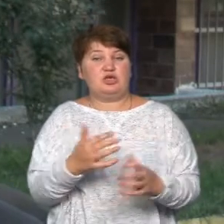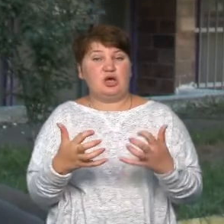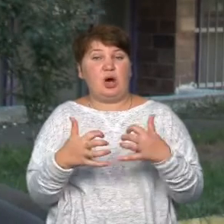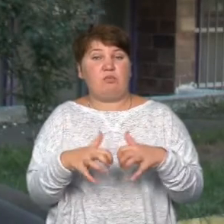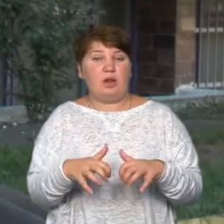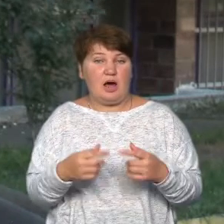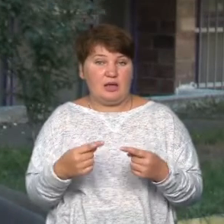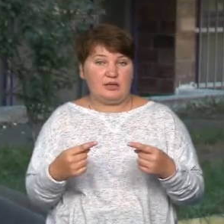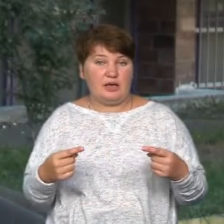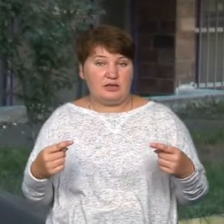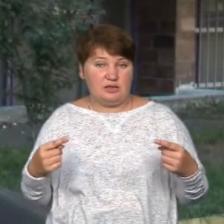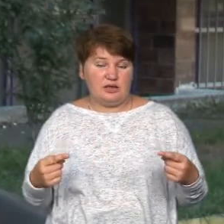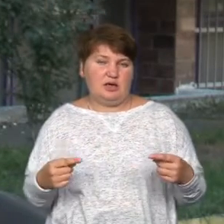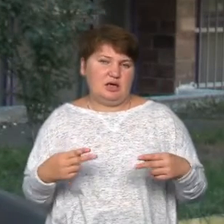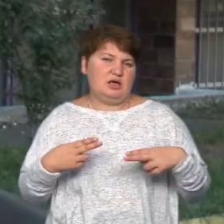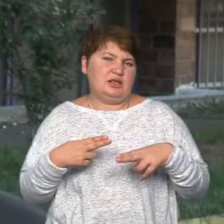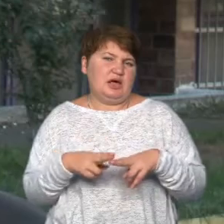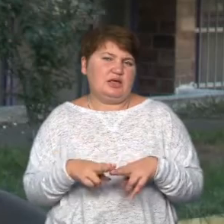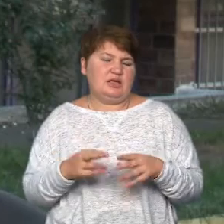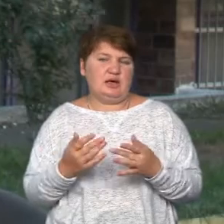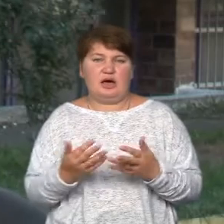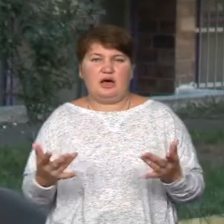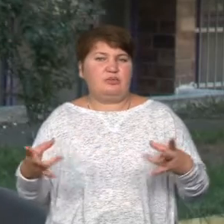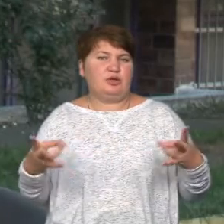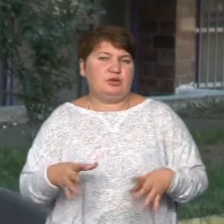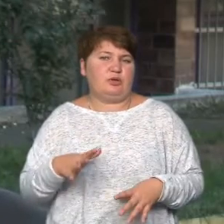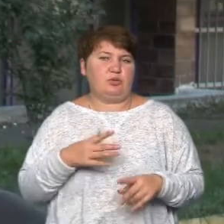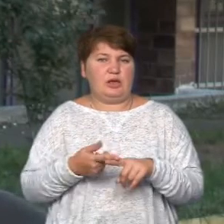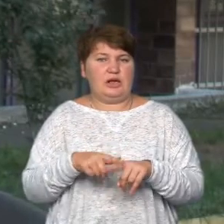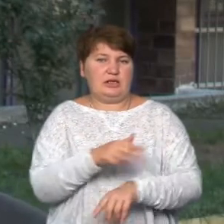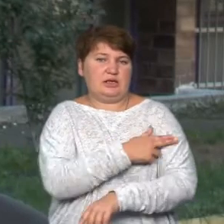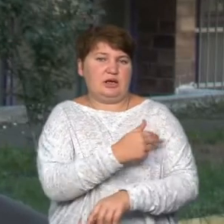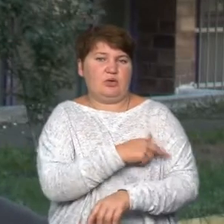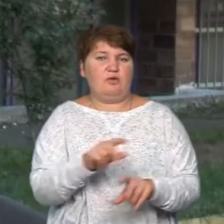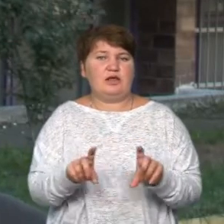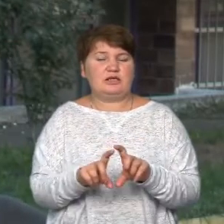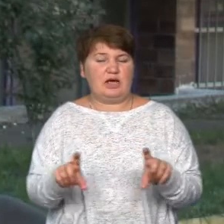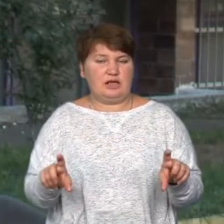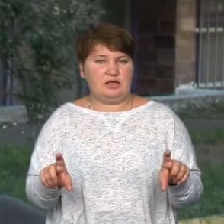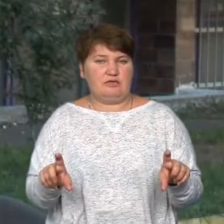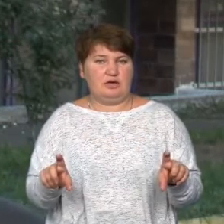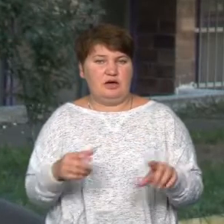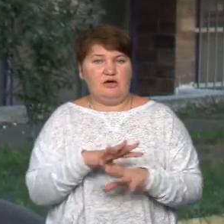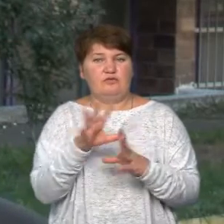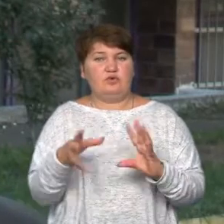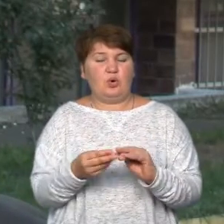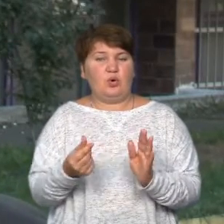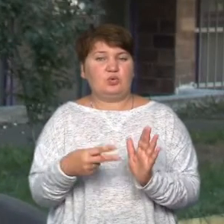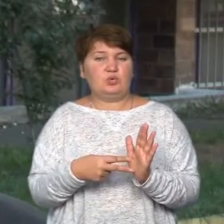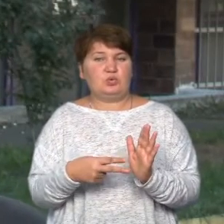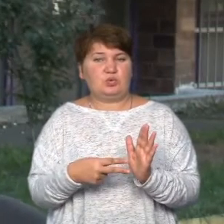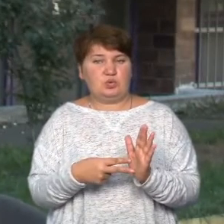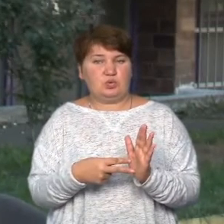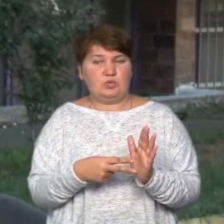побутова техніка, яка окрайне потрібна була для цих лікувальних закладів. З цього загальна сума, яку за цей час